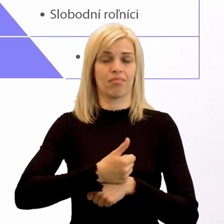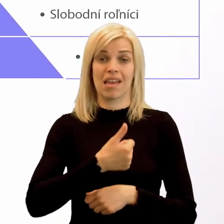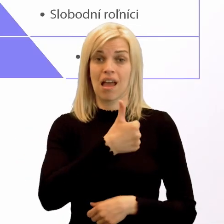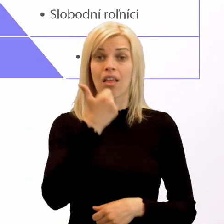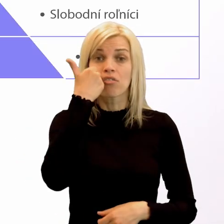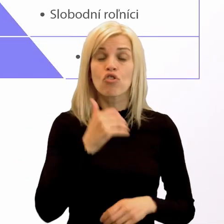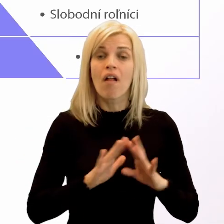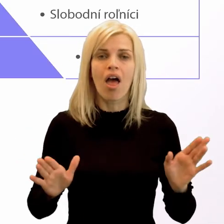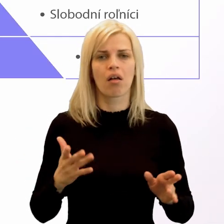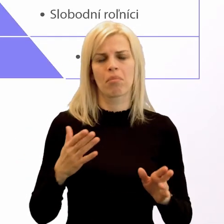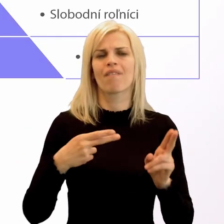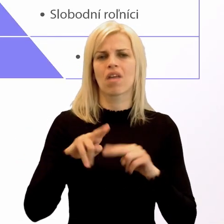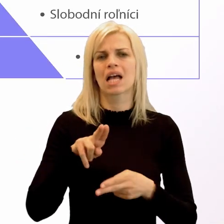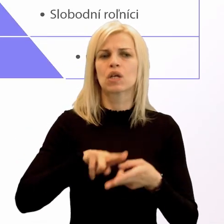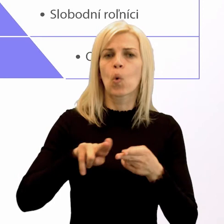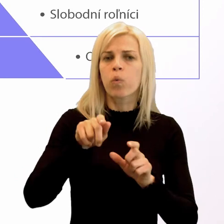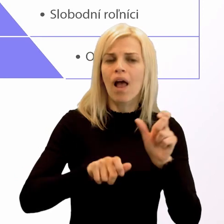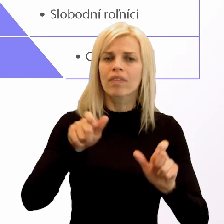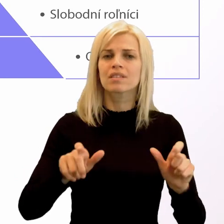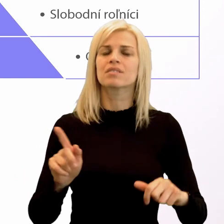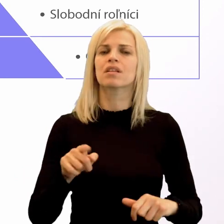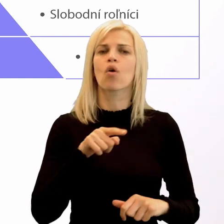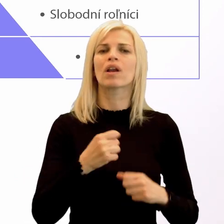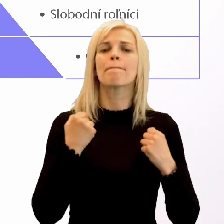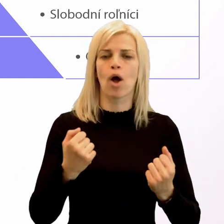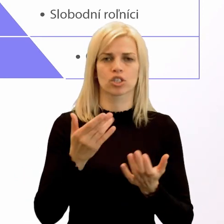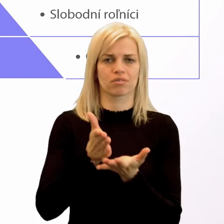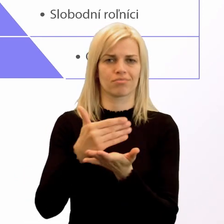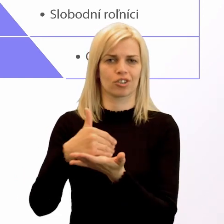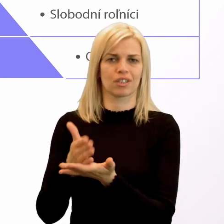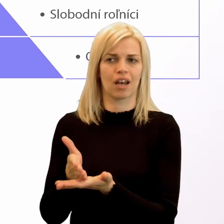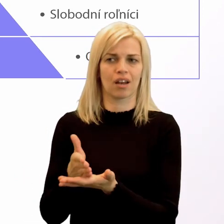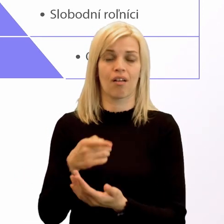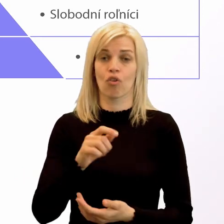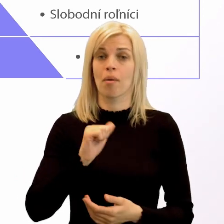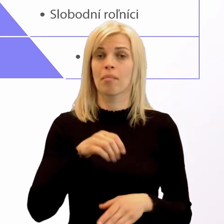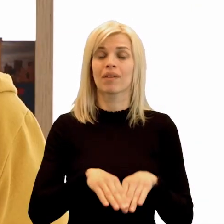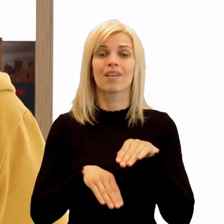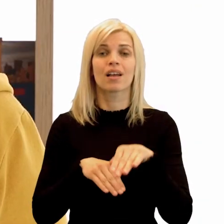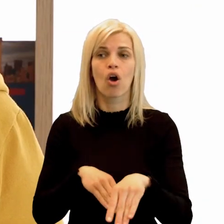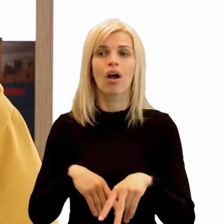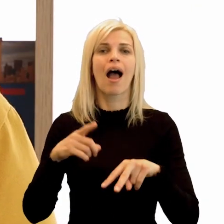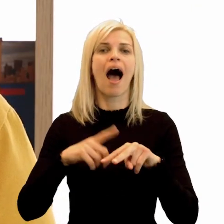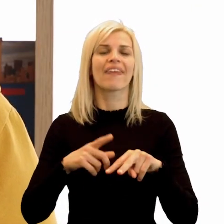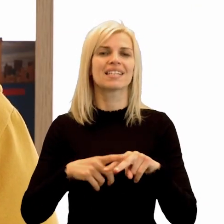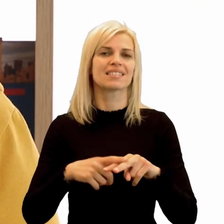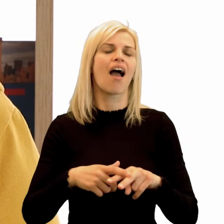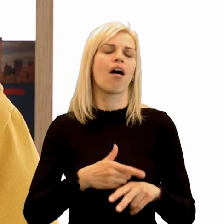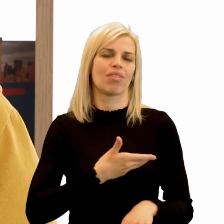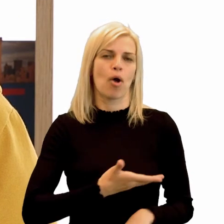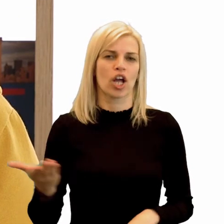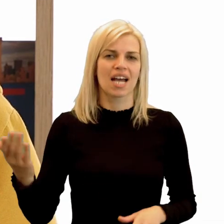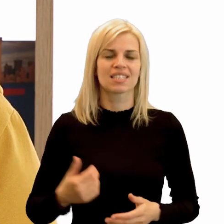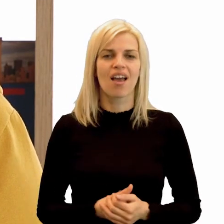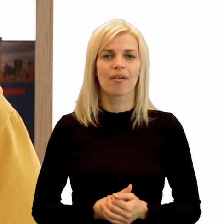viacerí úradníci, ktorí si moc rozdelili. A to je prvý krok k atenskej demokracii. Atenská demokracia